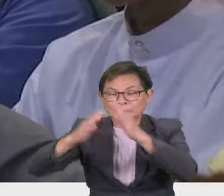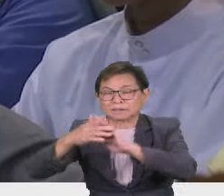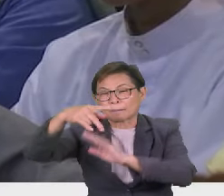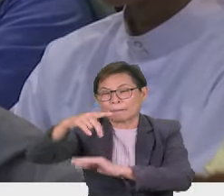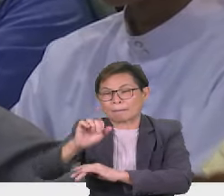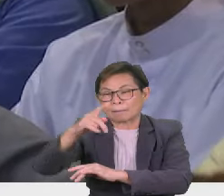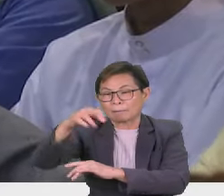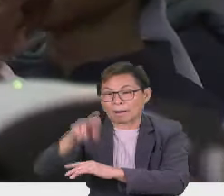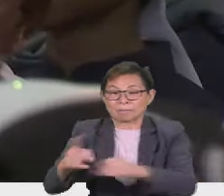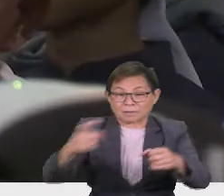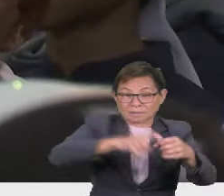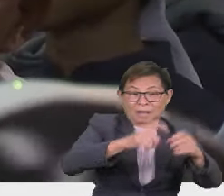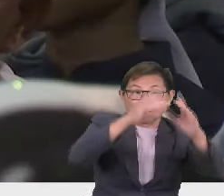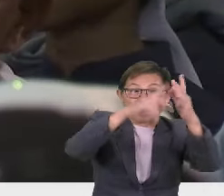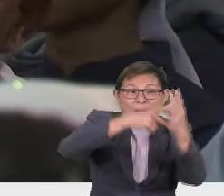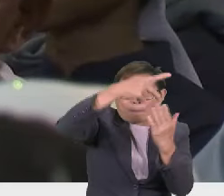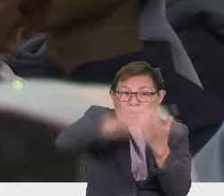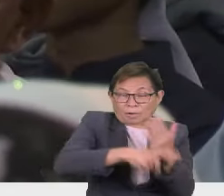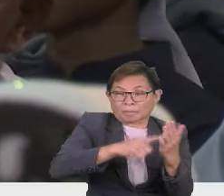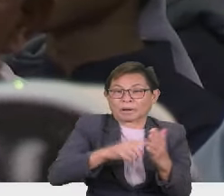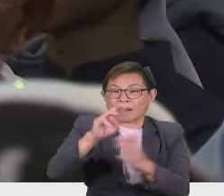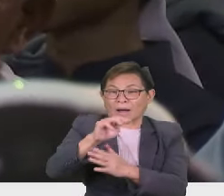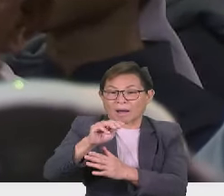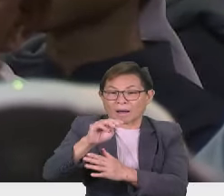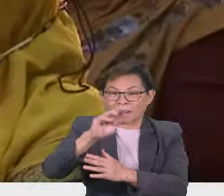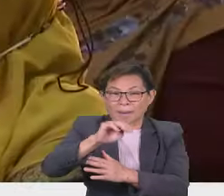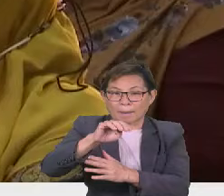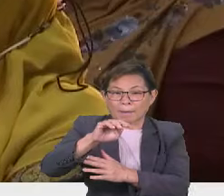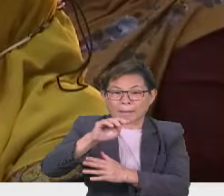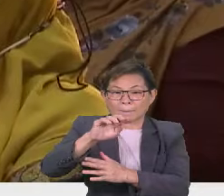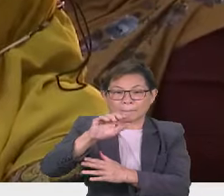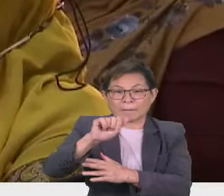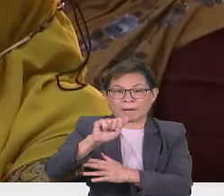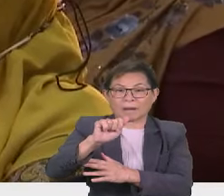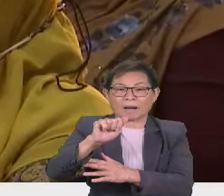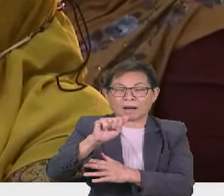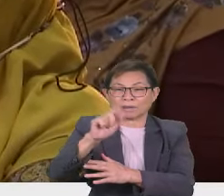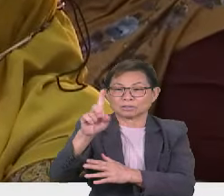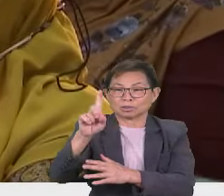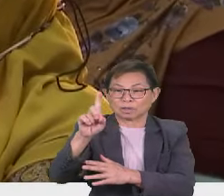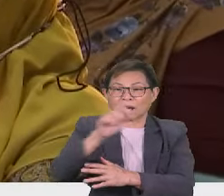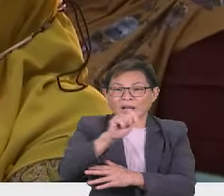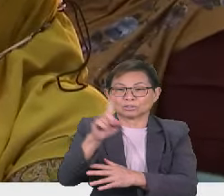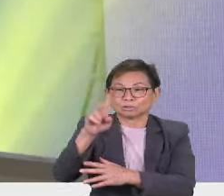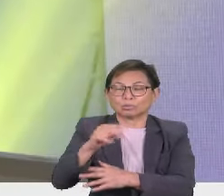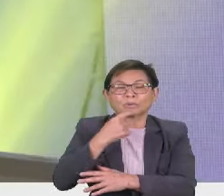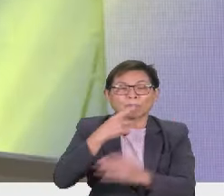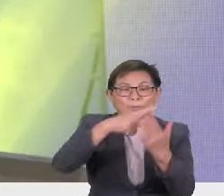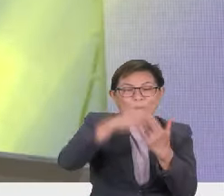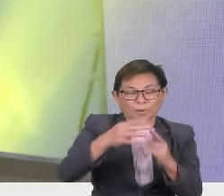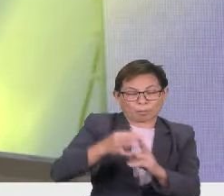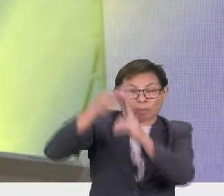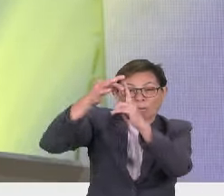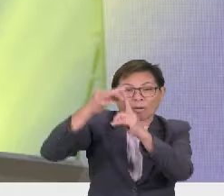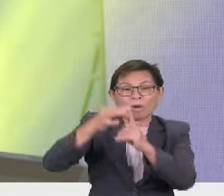Mengenai program ini, Datuk Armizan yang juga Ahli Parlimen Papar menyifatkan ia sebagai program yang signifikan dalam